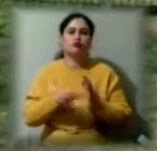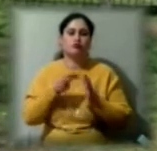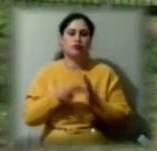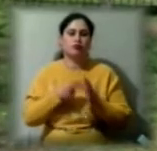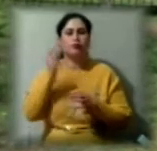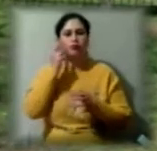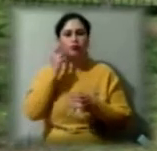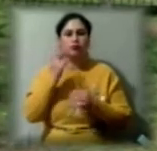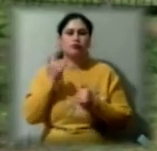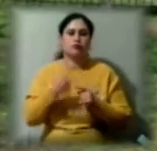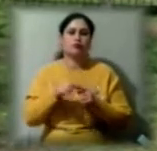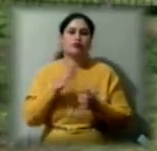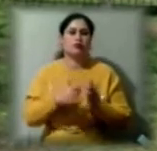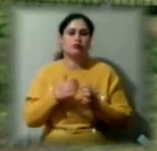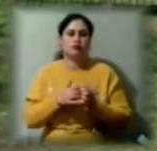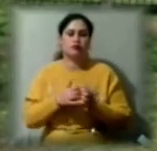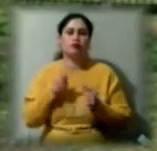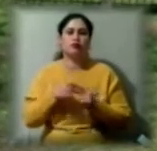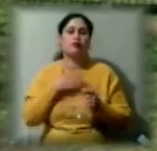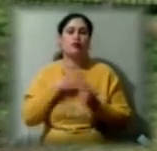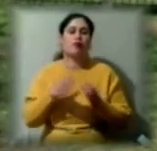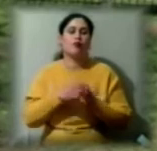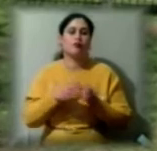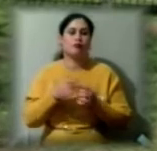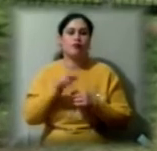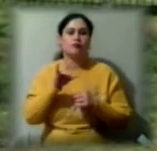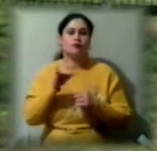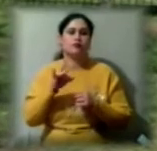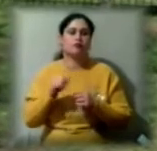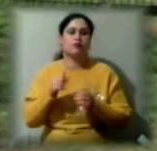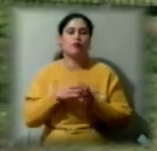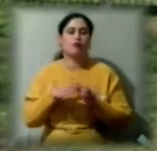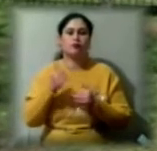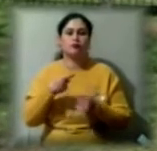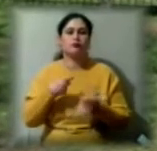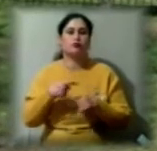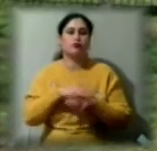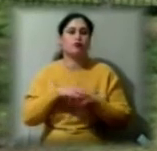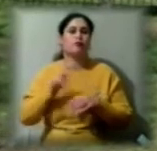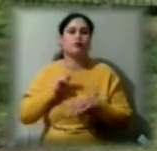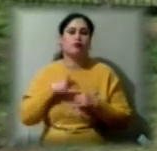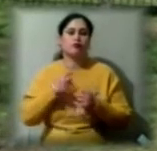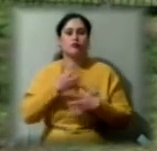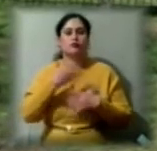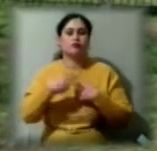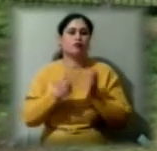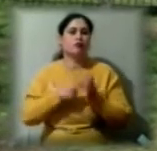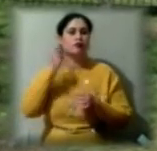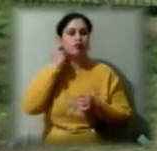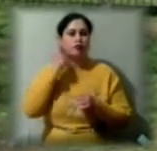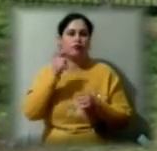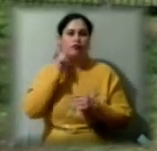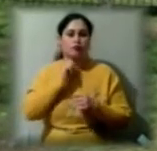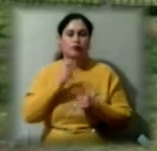зараз у Херсоні. Наша компанія – це евстрійська компанія. На ринку в Україні ми працюємо вже більше 17 років. Наша запірна